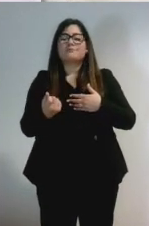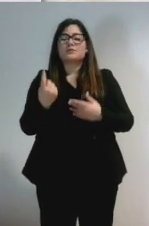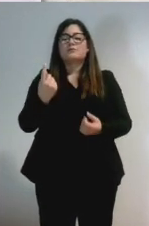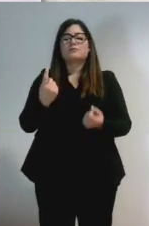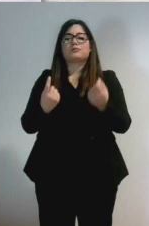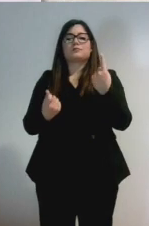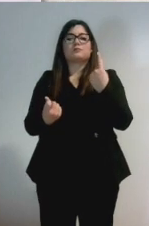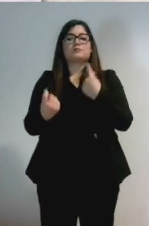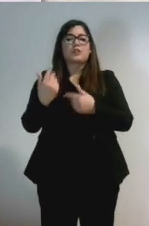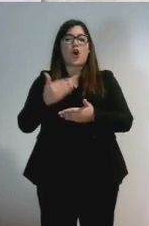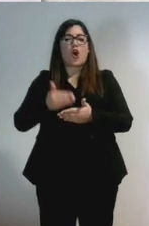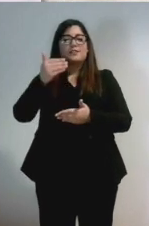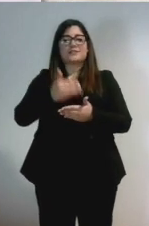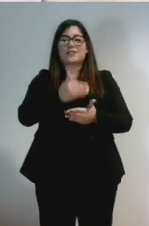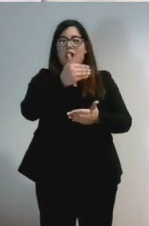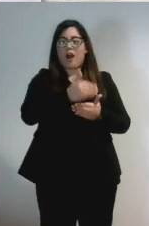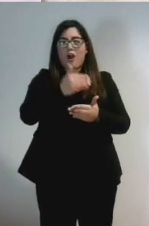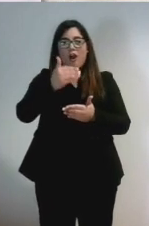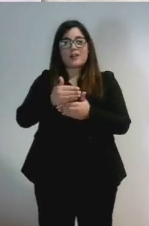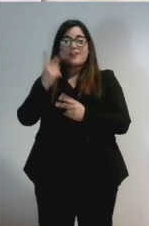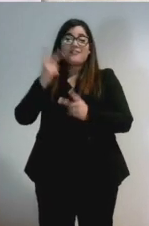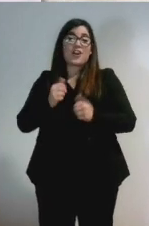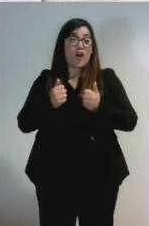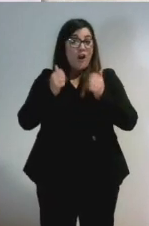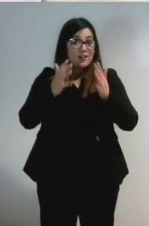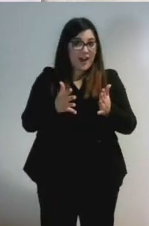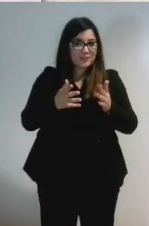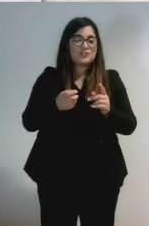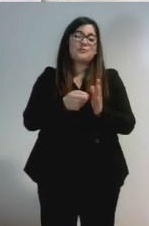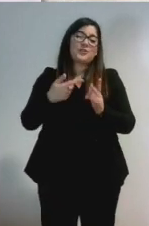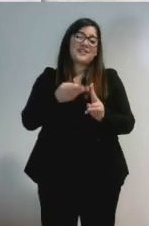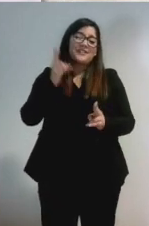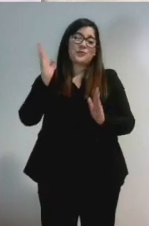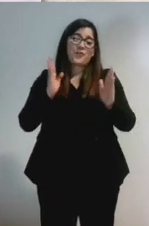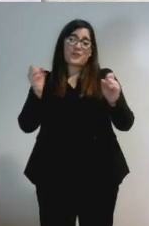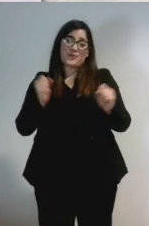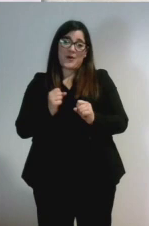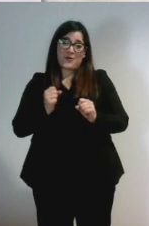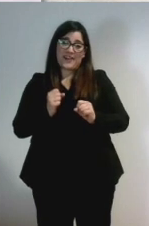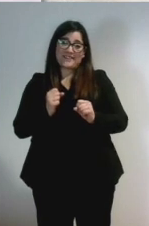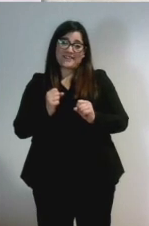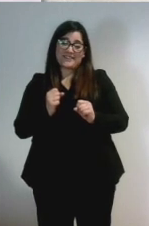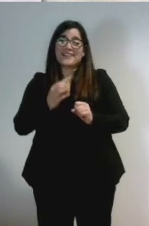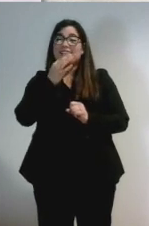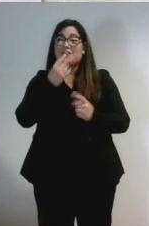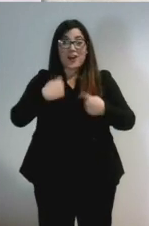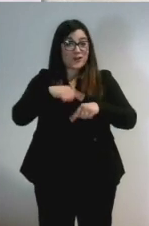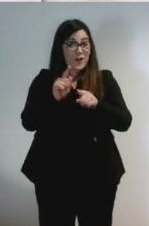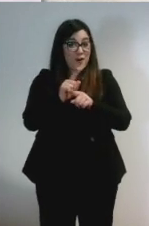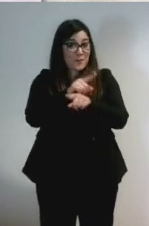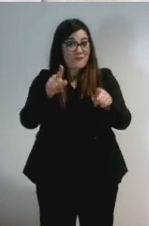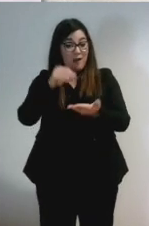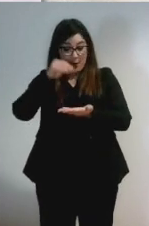ma il coraggio sarà più grande della paura. Noi, come voi, siamo qui perché